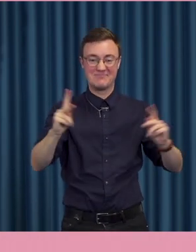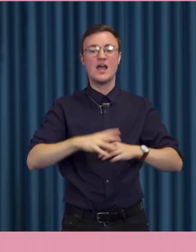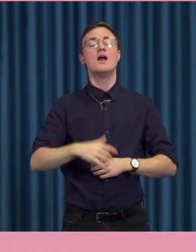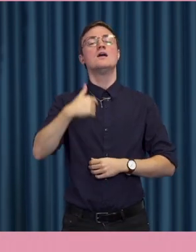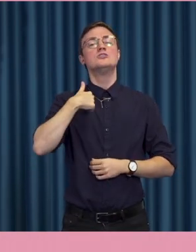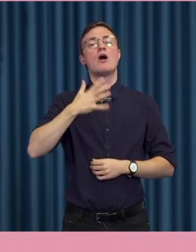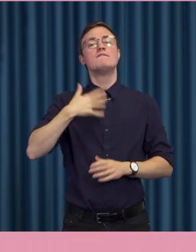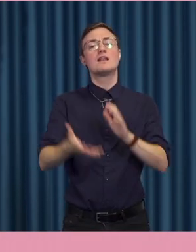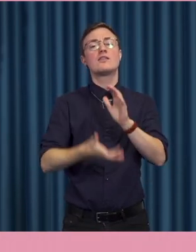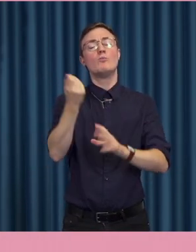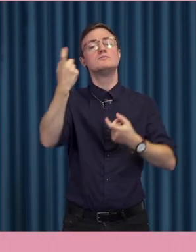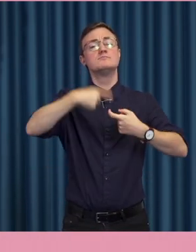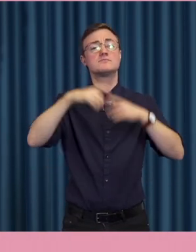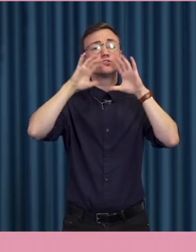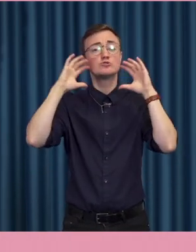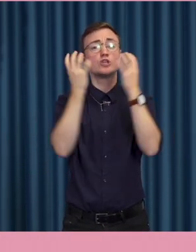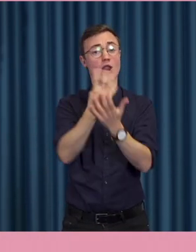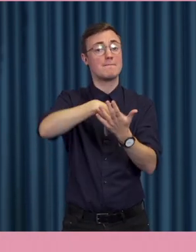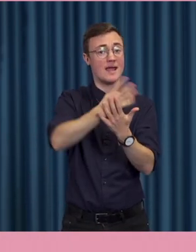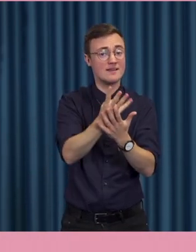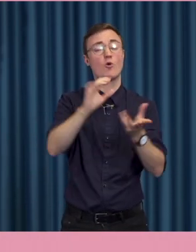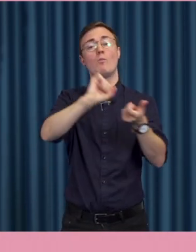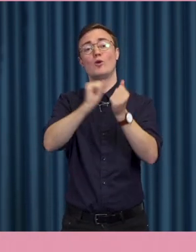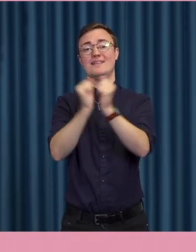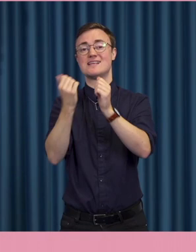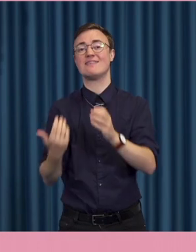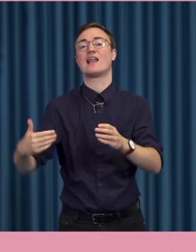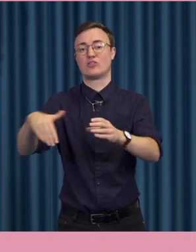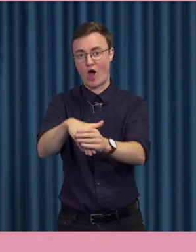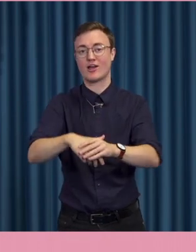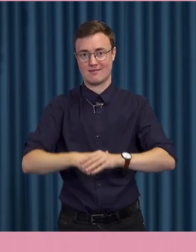om sociala medier och politiskt deltagande.